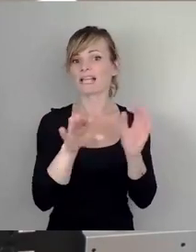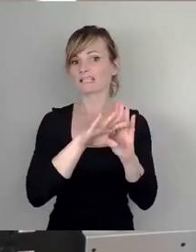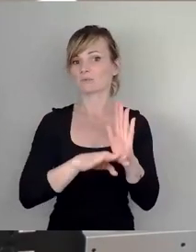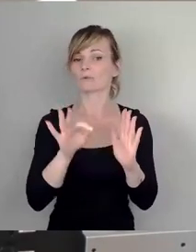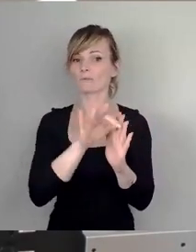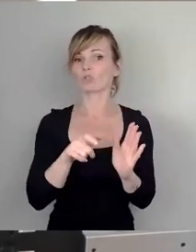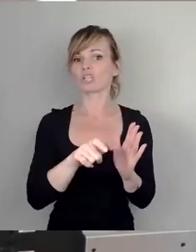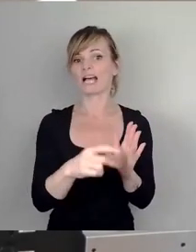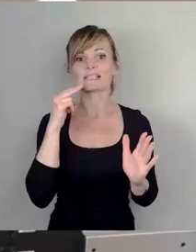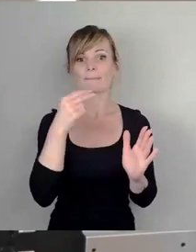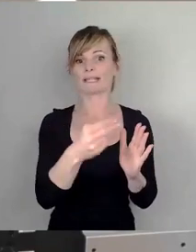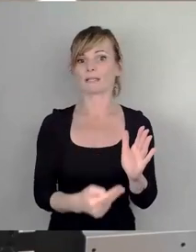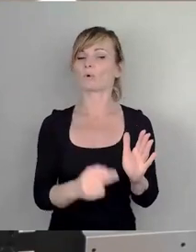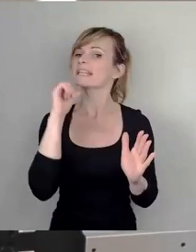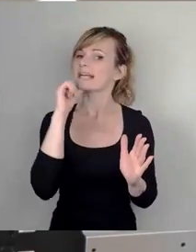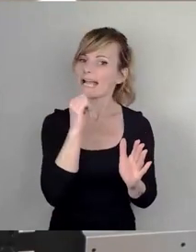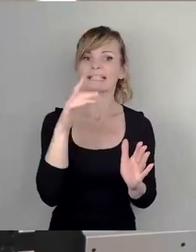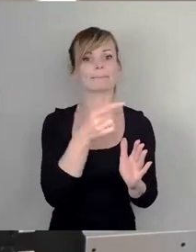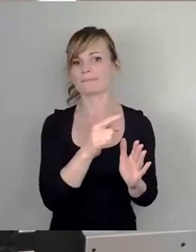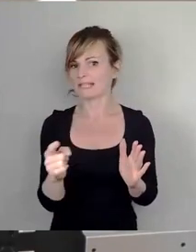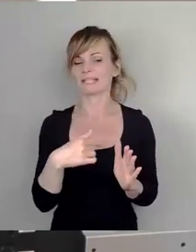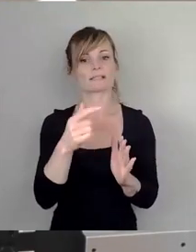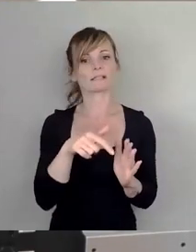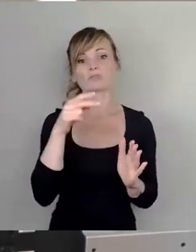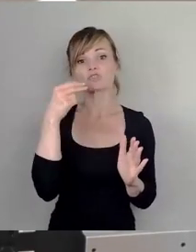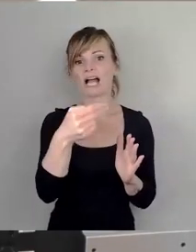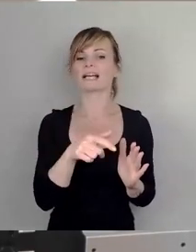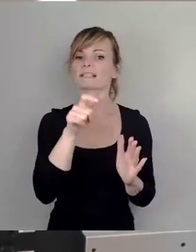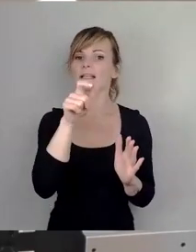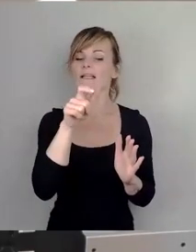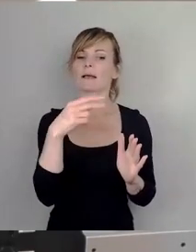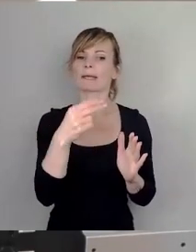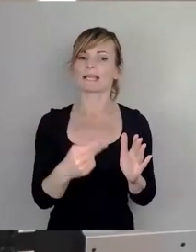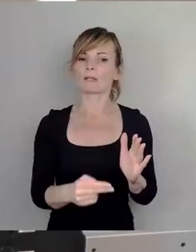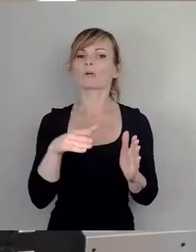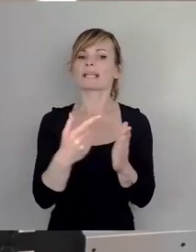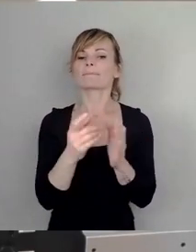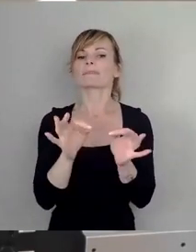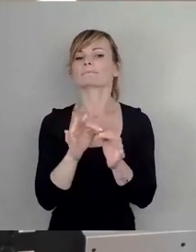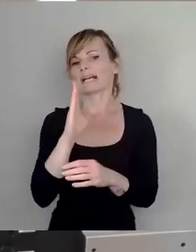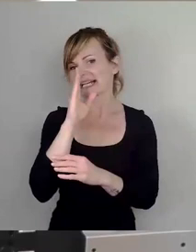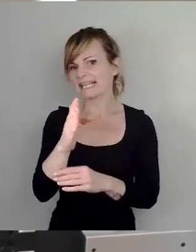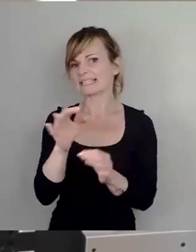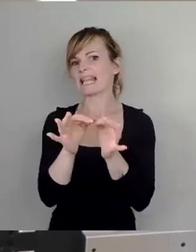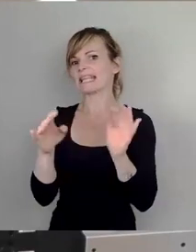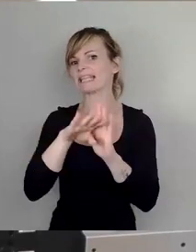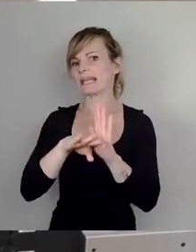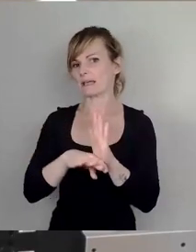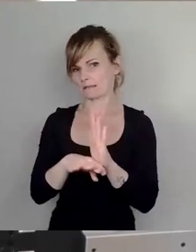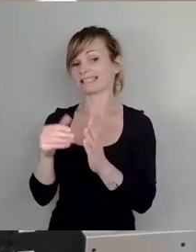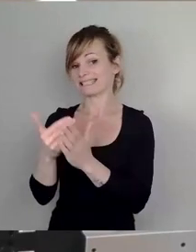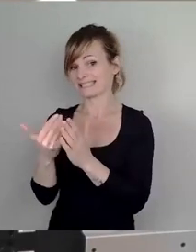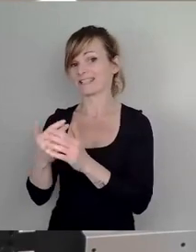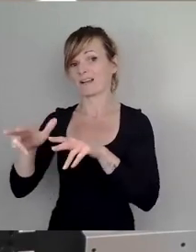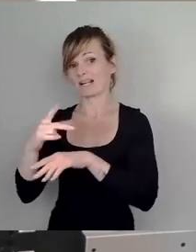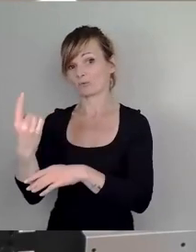Nein, da bin ich pingelig. Es gibt zur Straßenbenennung eine Richtlinie in dieser Landeshauptstadt. Diese Richtlinie hat die Verwaltung erlassen ohne